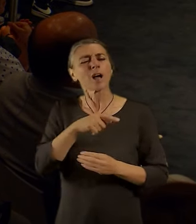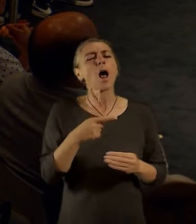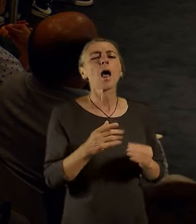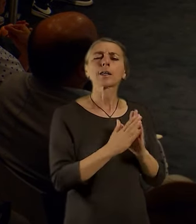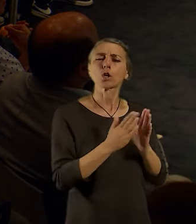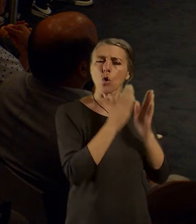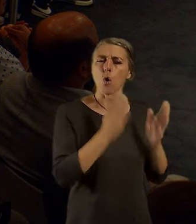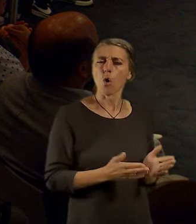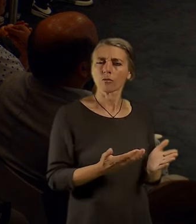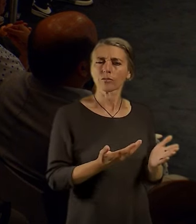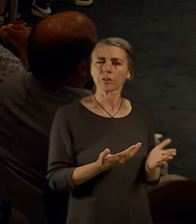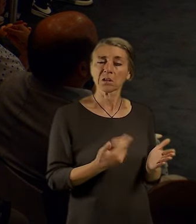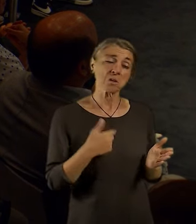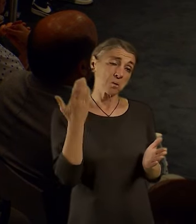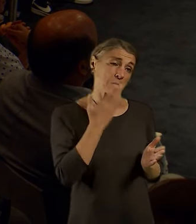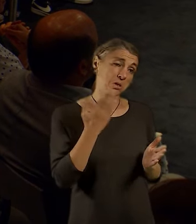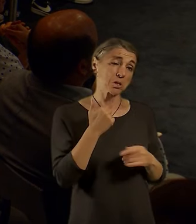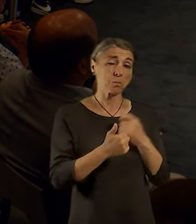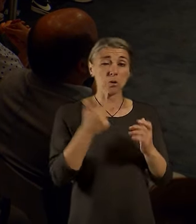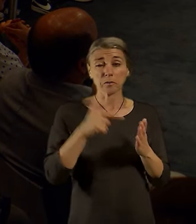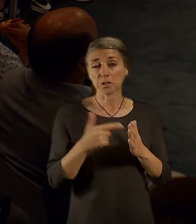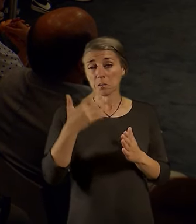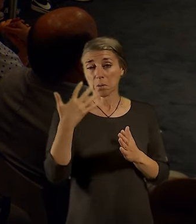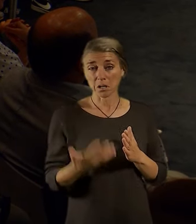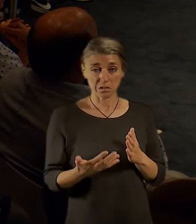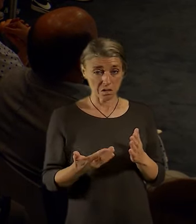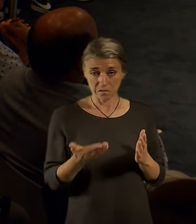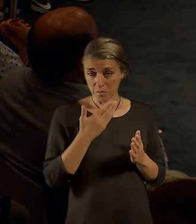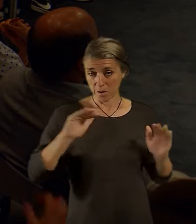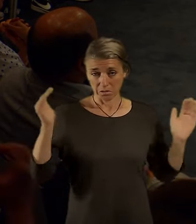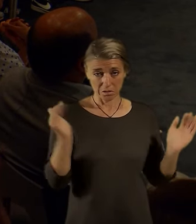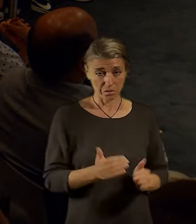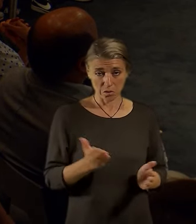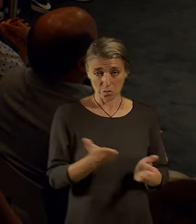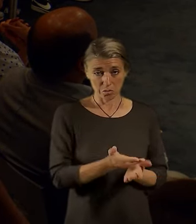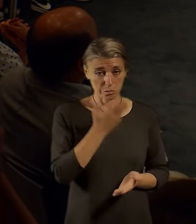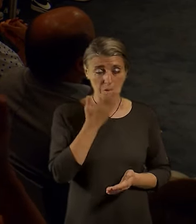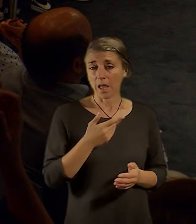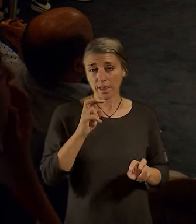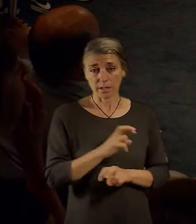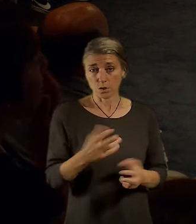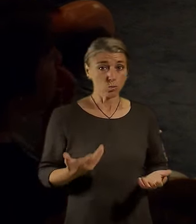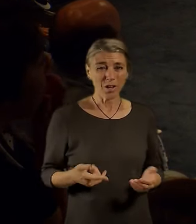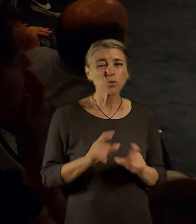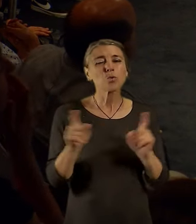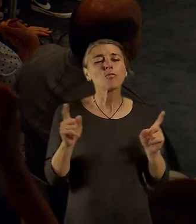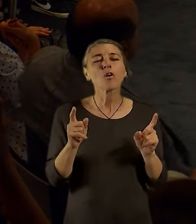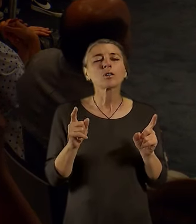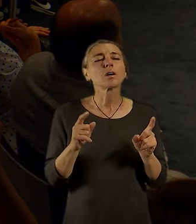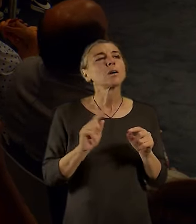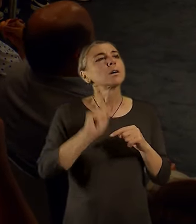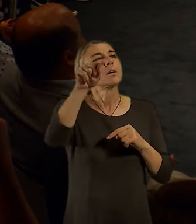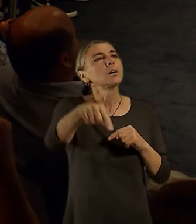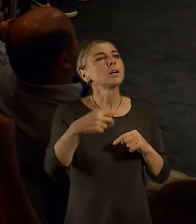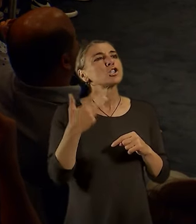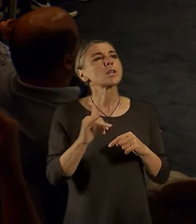knihovny možná v roce 2050 už nebudou třeba existovat. Když vidíme, když vezmeme ten 30-letý horizon, co